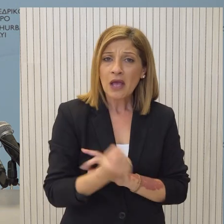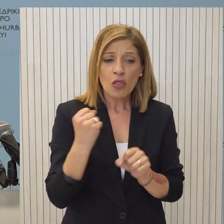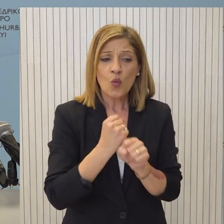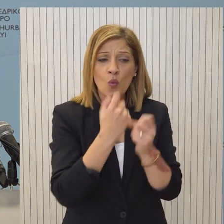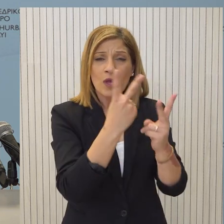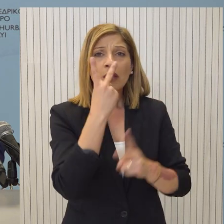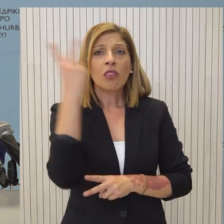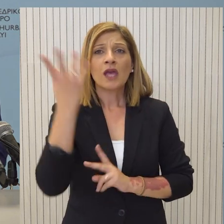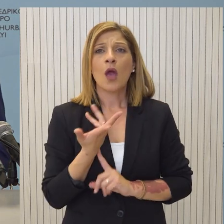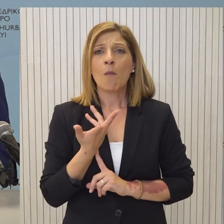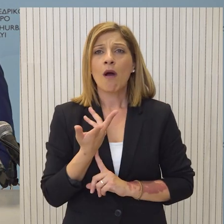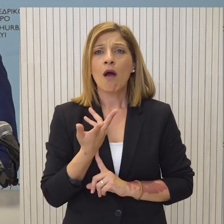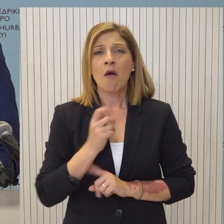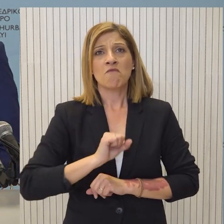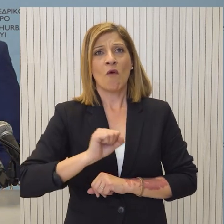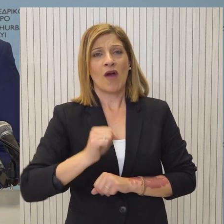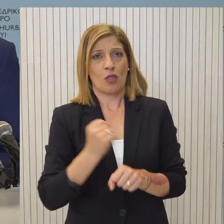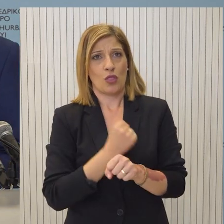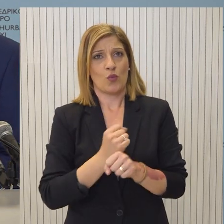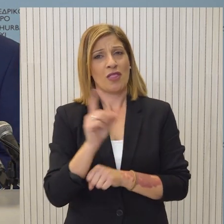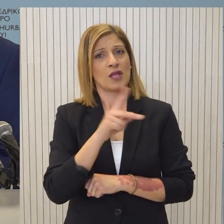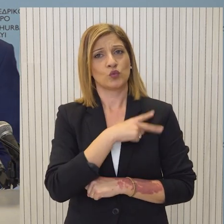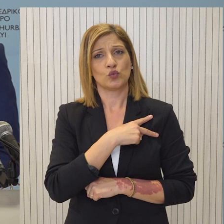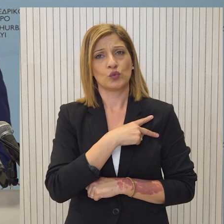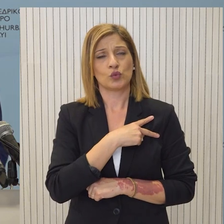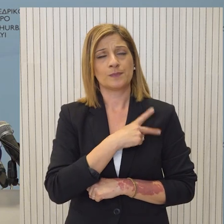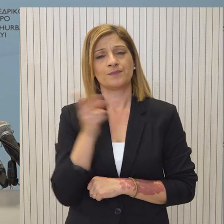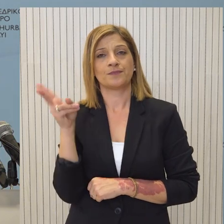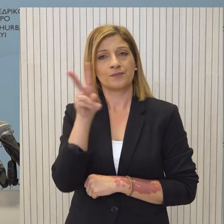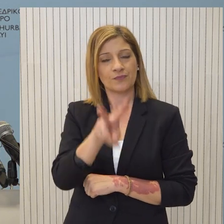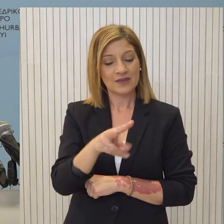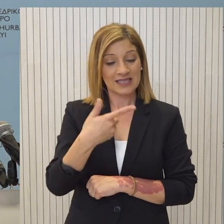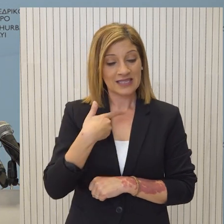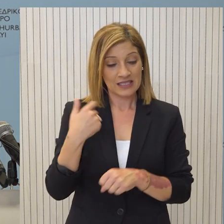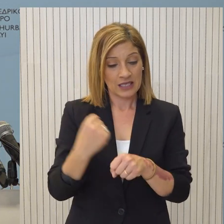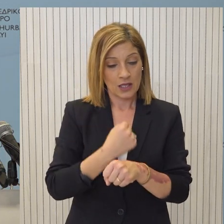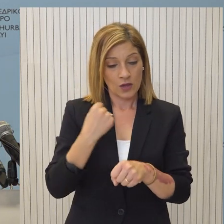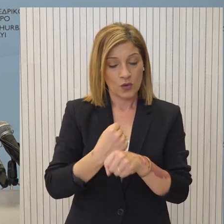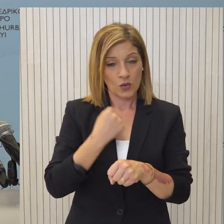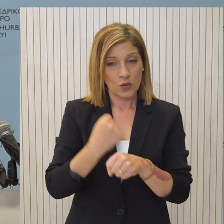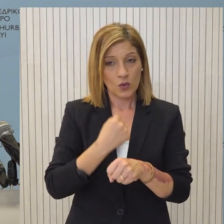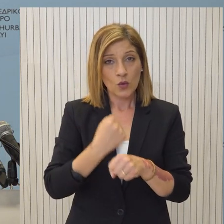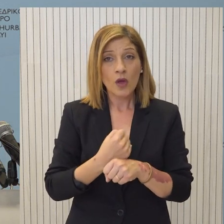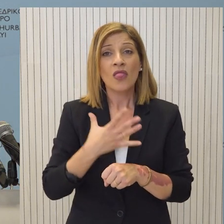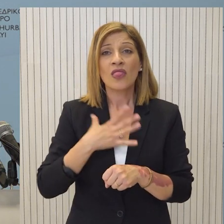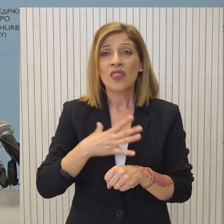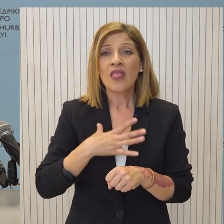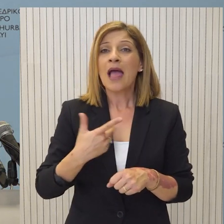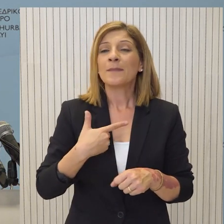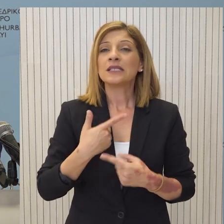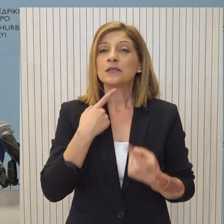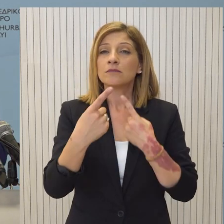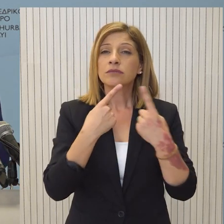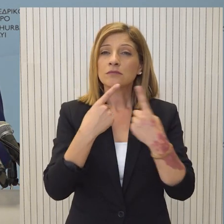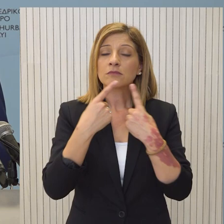άσχηση του δημιουργήματος του. Αυτό το οποίο συζητούμε είναι η αποσπασματική, αν θέλετε, περιθυριοποίηση μιας πτυχής,